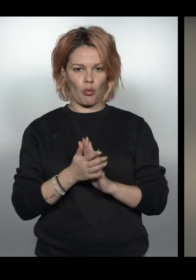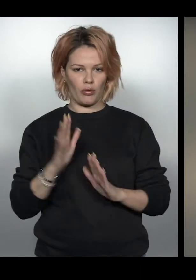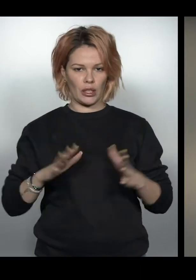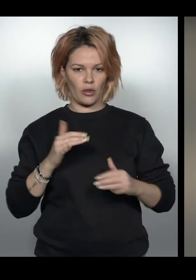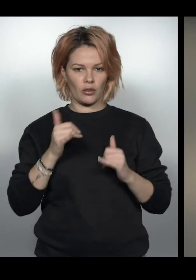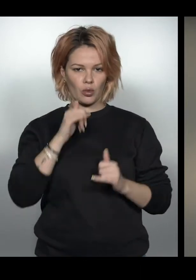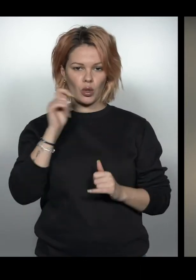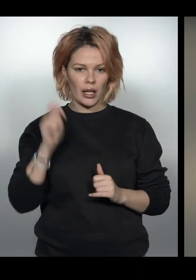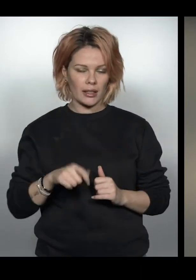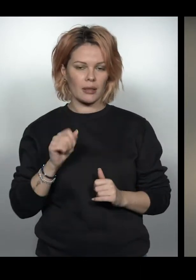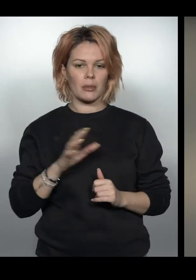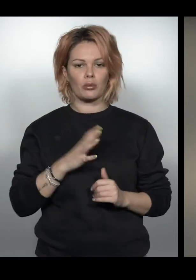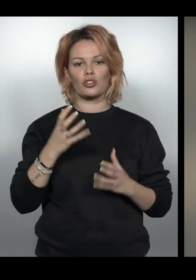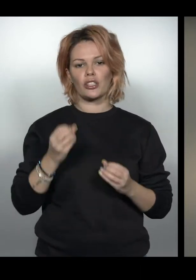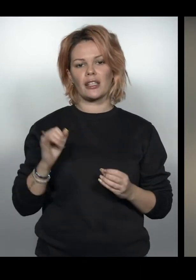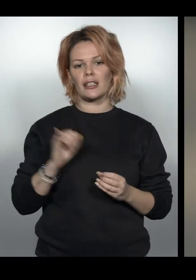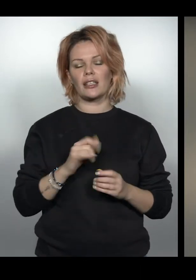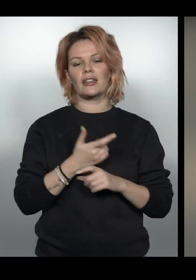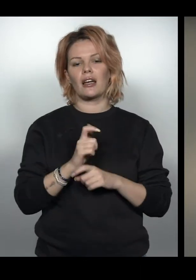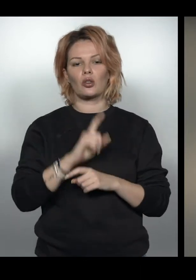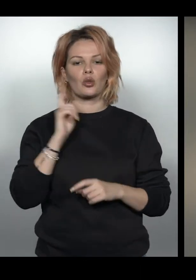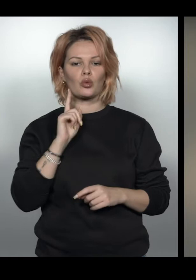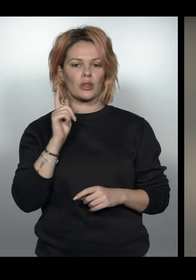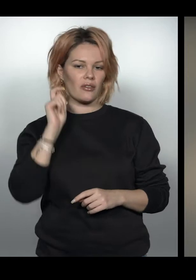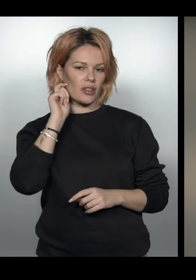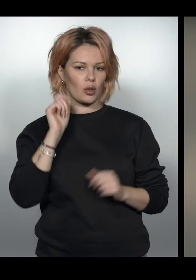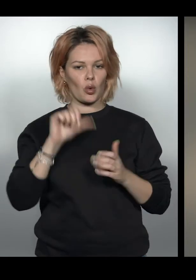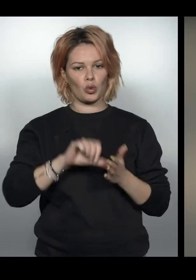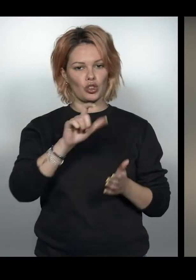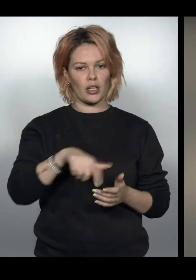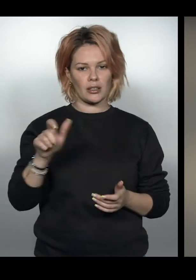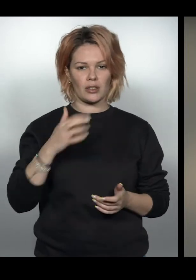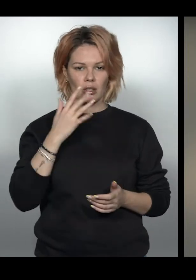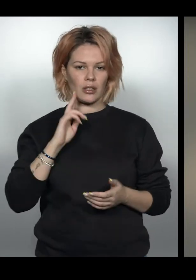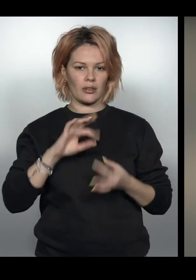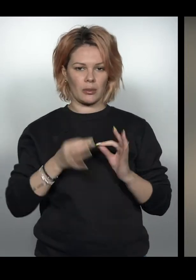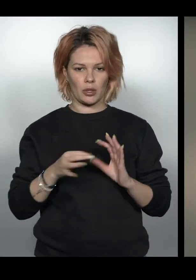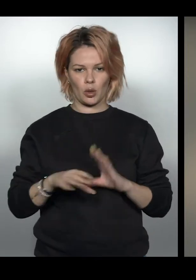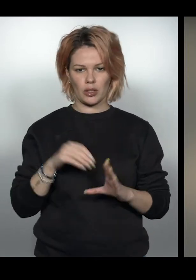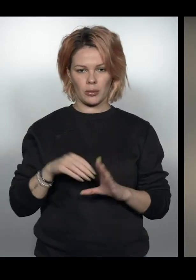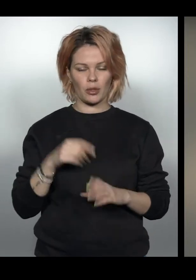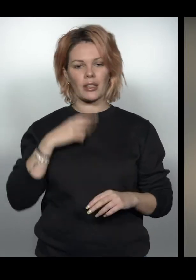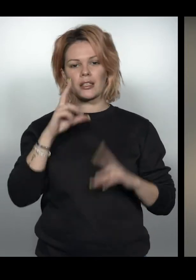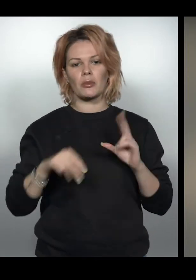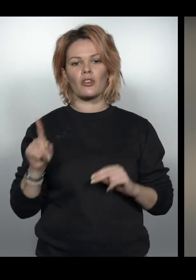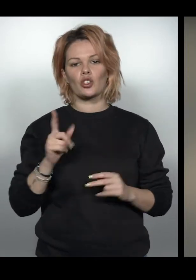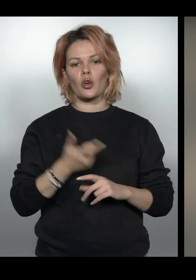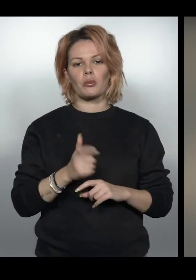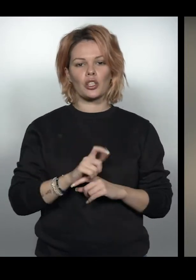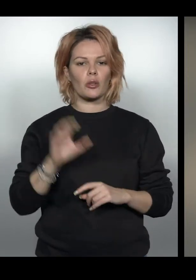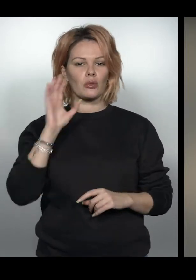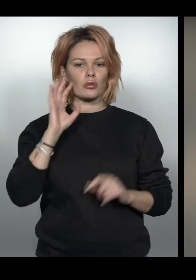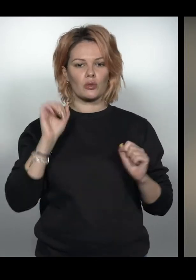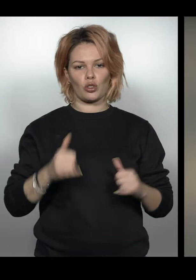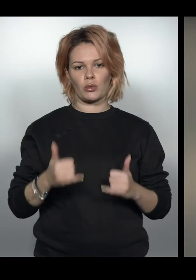в Україні. І, напевно, ще дався в знаки і надто юний вік учасників національної дефлімпійської збірної. Я сподіваюся,